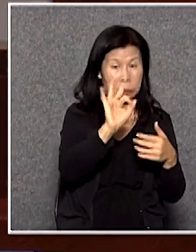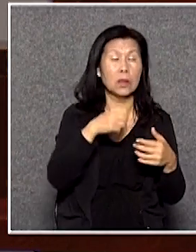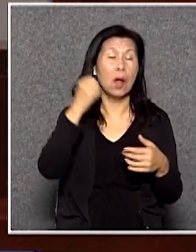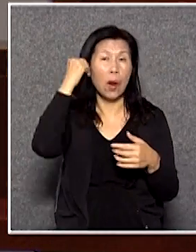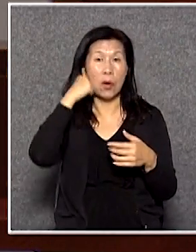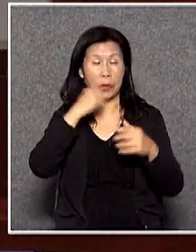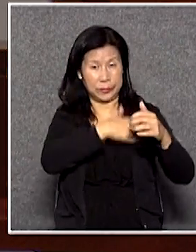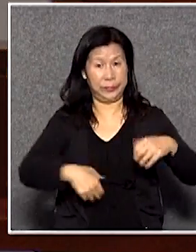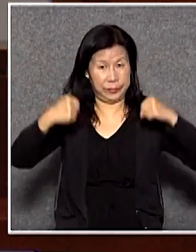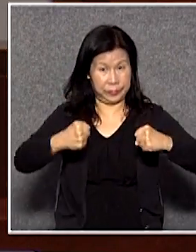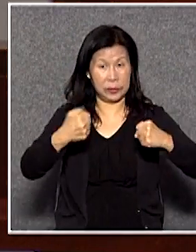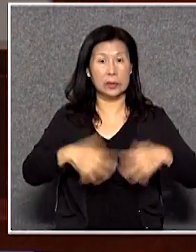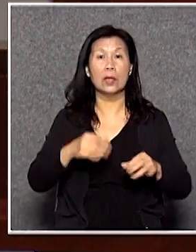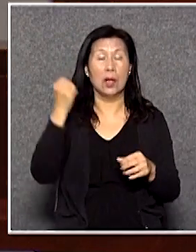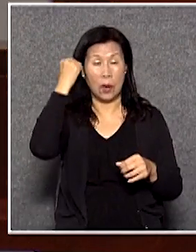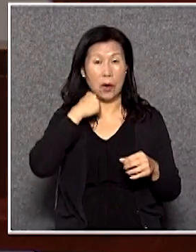堅老而離庫